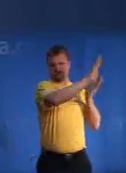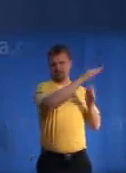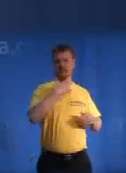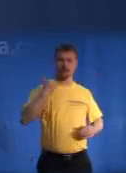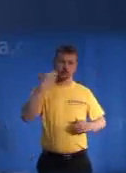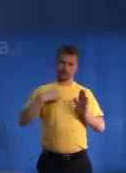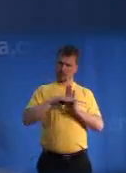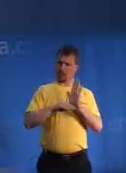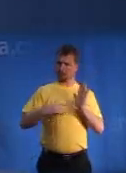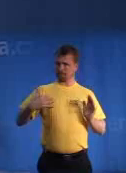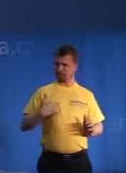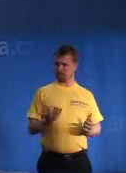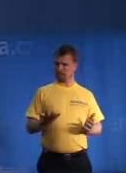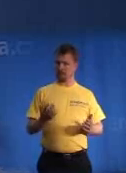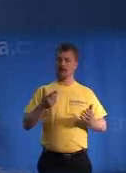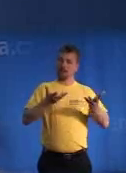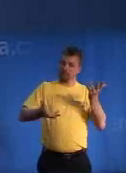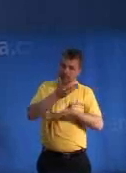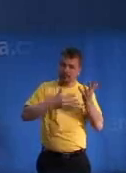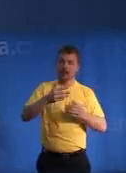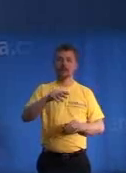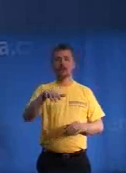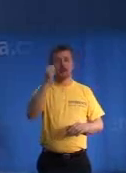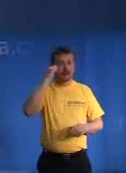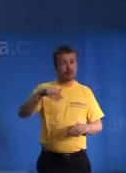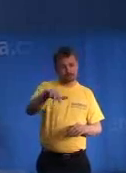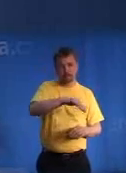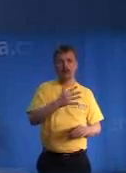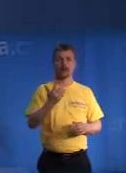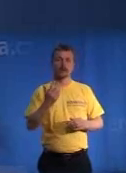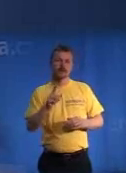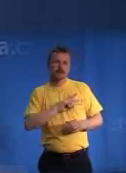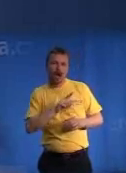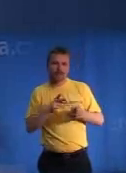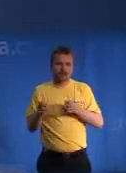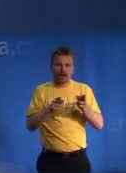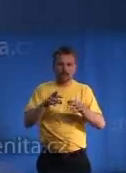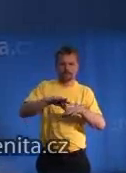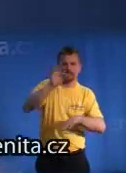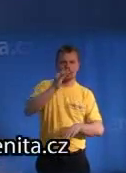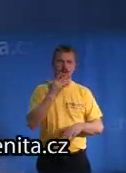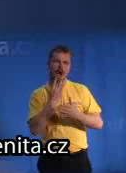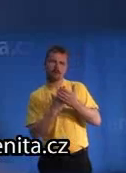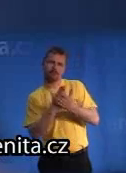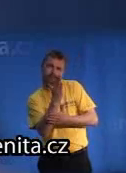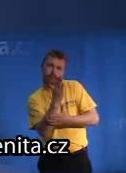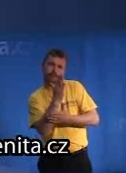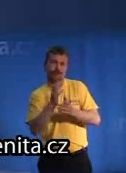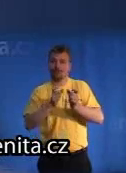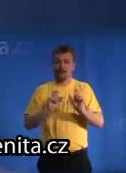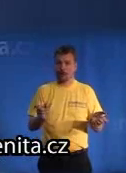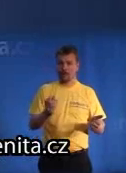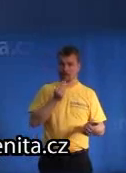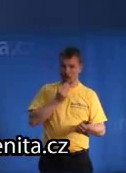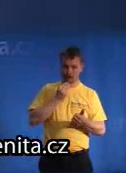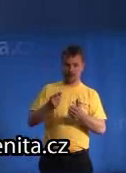žádná omezení vyplývající z té či oné evropské směrnice. A nechme je vypracovat strategii samostatného